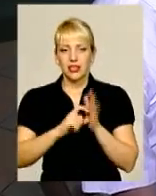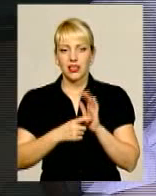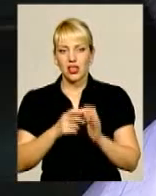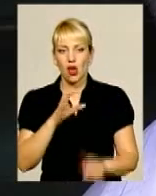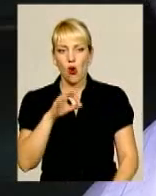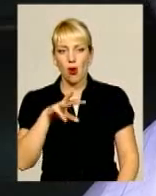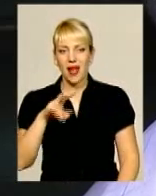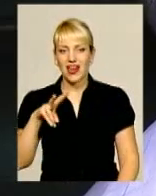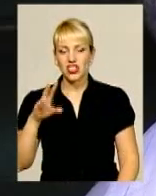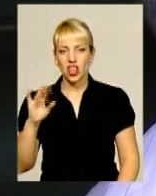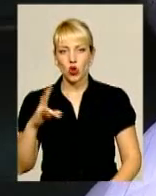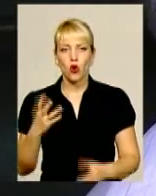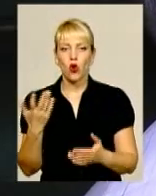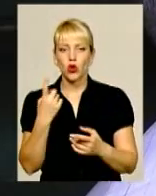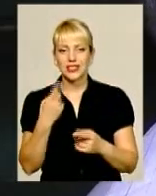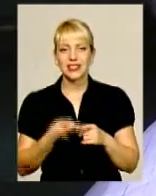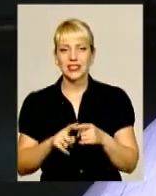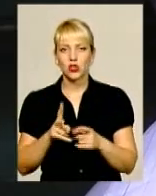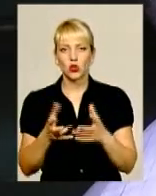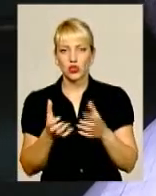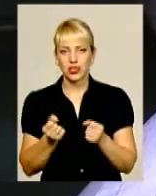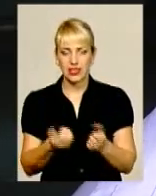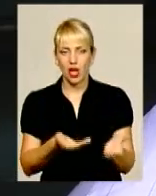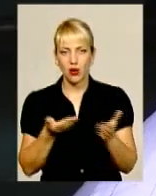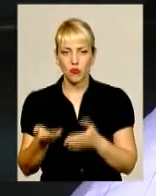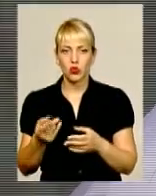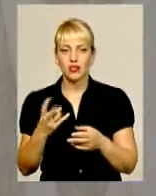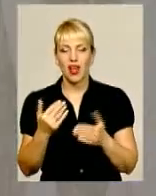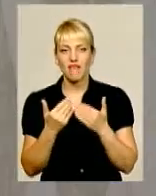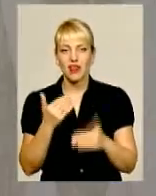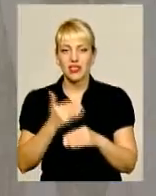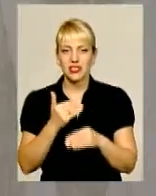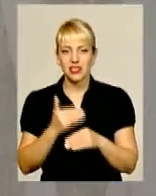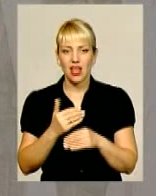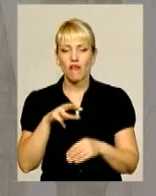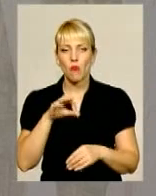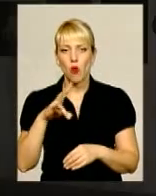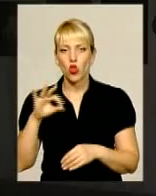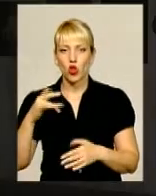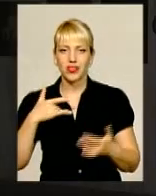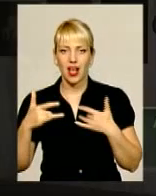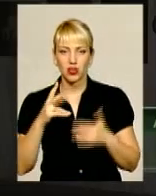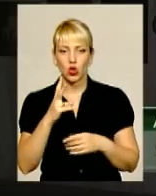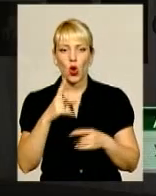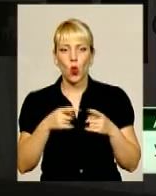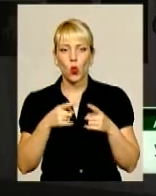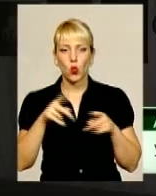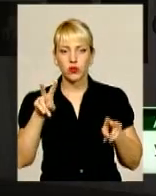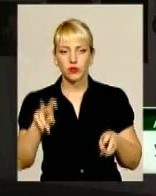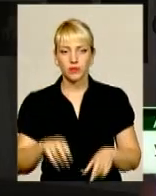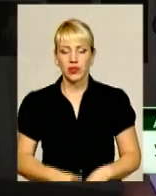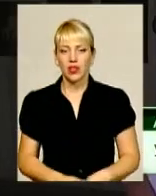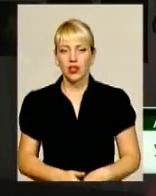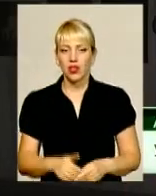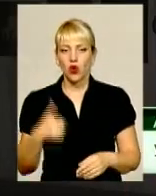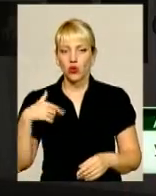Андрій Омельченко – один з тих, хто отримав запрошення на виставу до монотеатру «Кут». Очікуюся від вистави, щоб вона мені